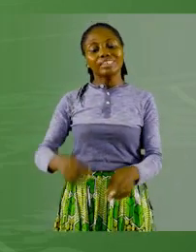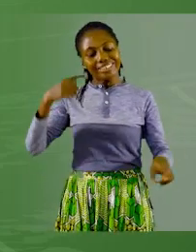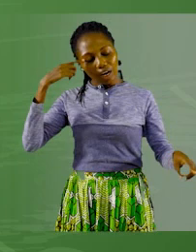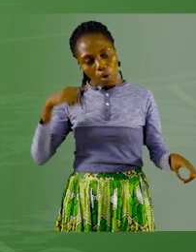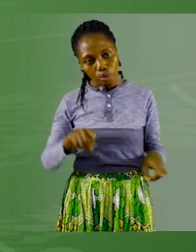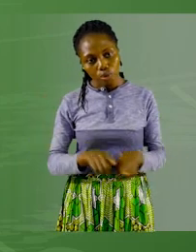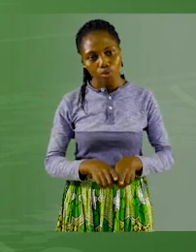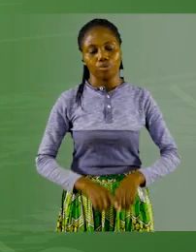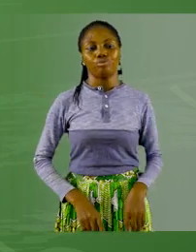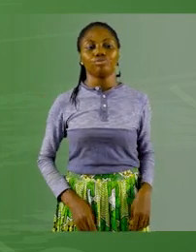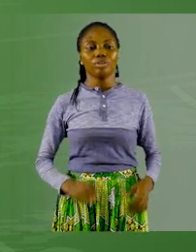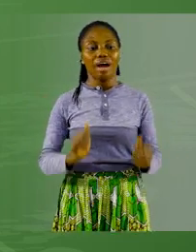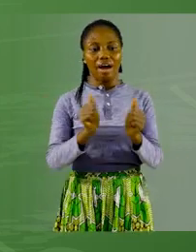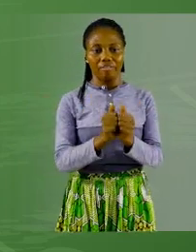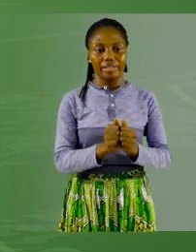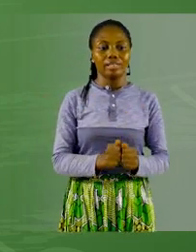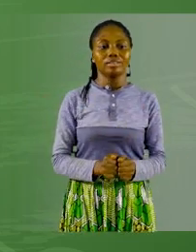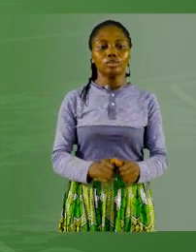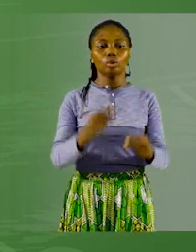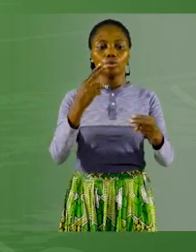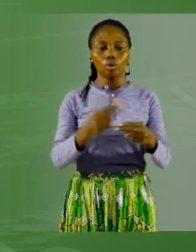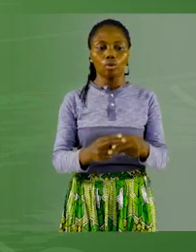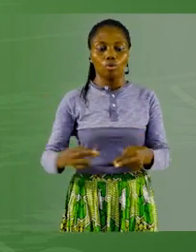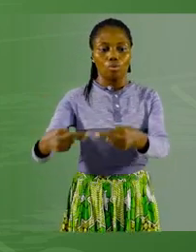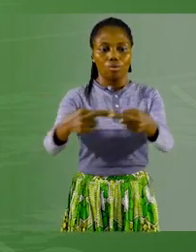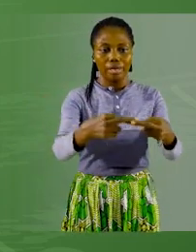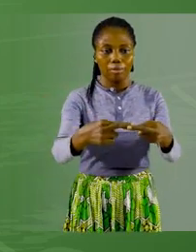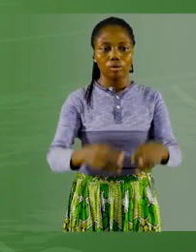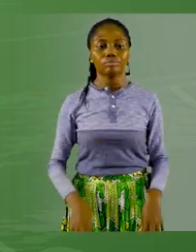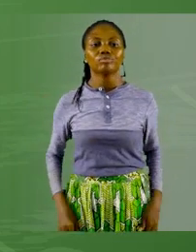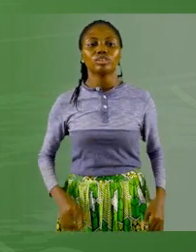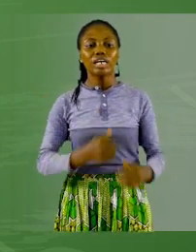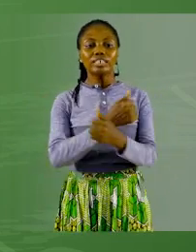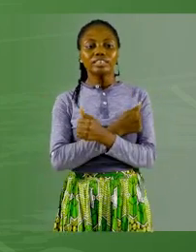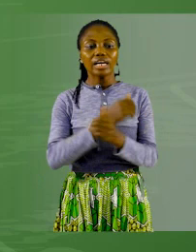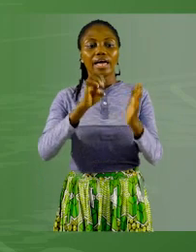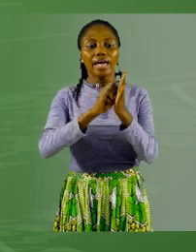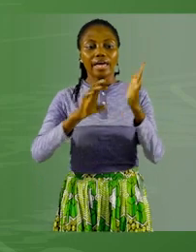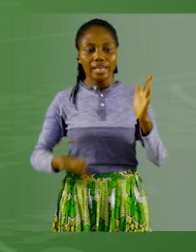Chers élèves, j'espère que vous avez bien compris la leçon.